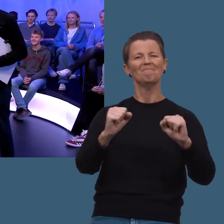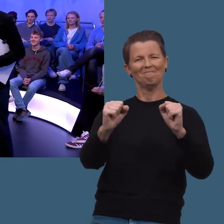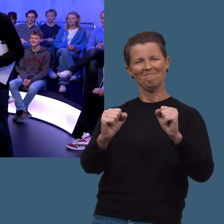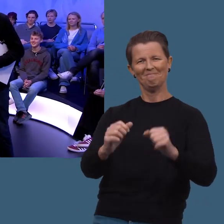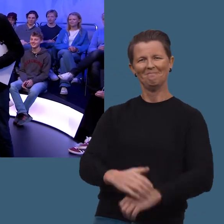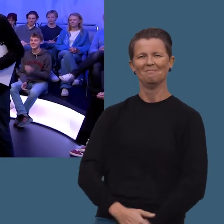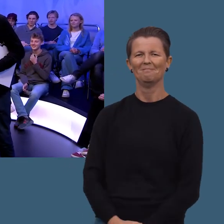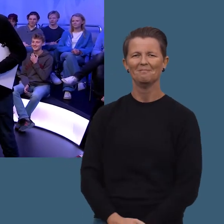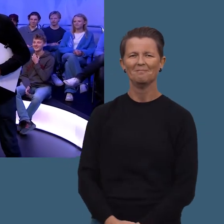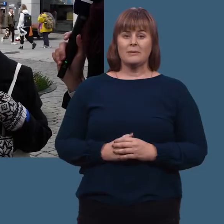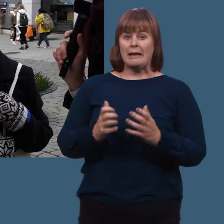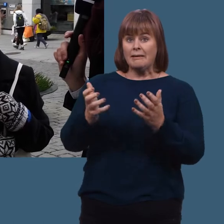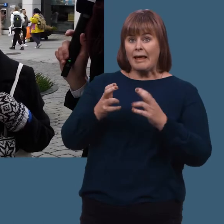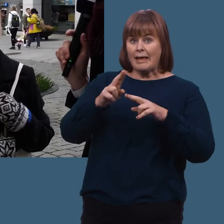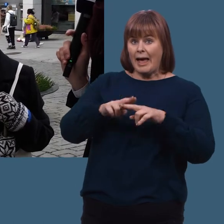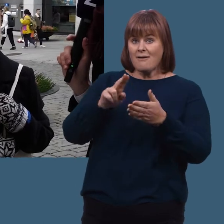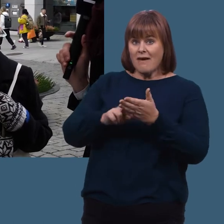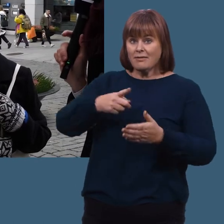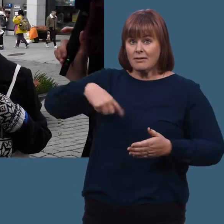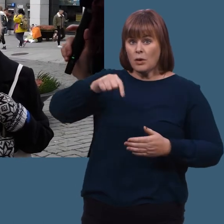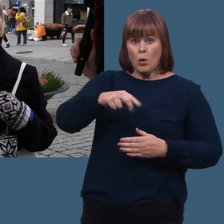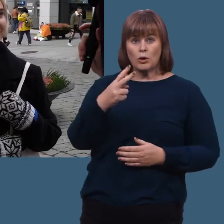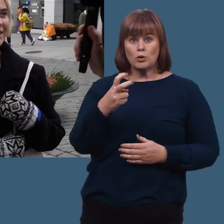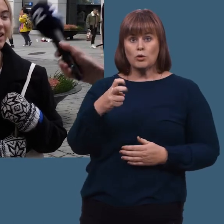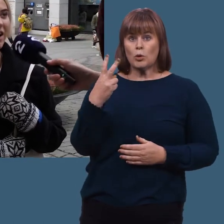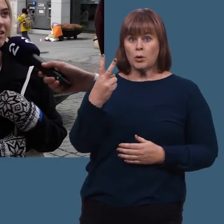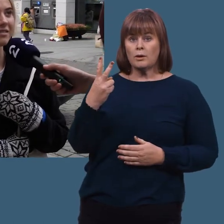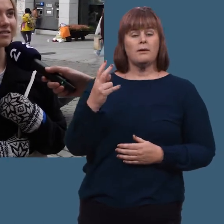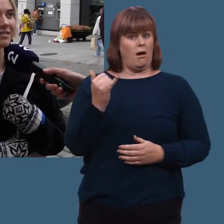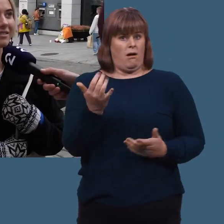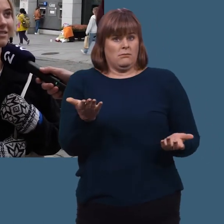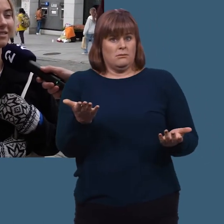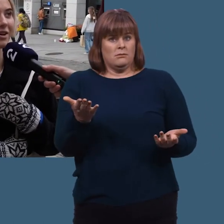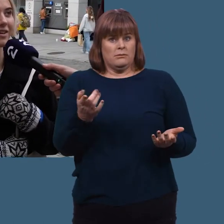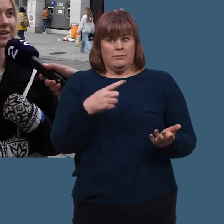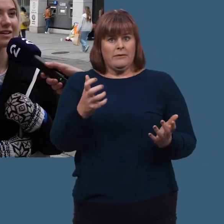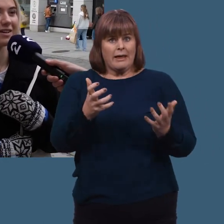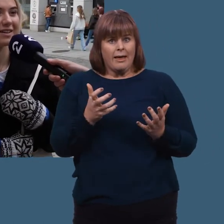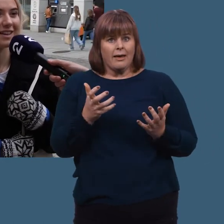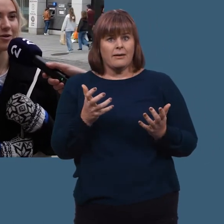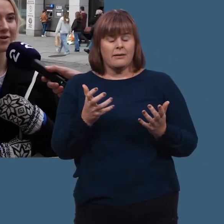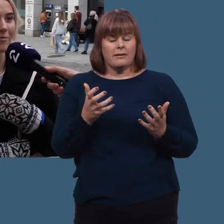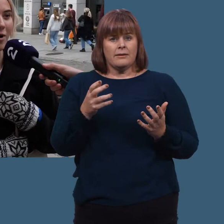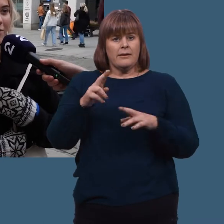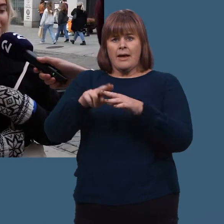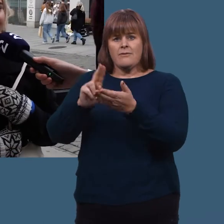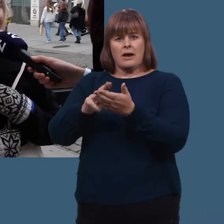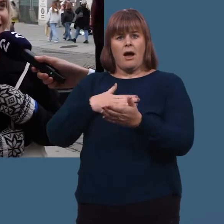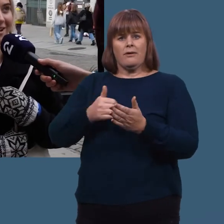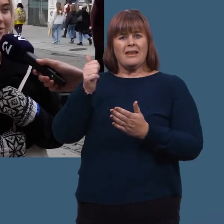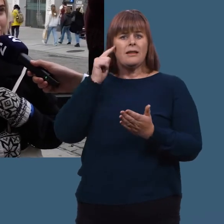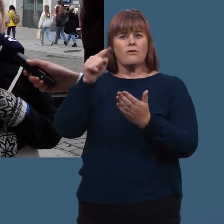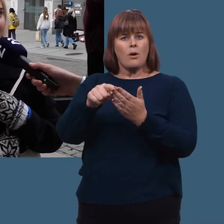Ja, da gjør vi det. Trenger vi egentlig FN i 2022? Ja, det gjør vi. De har jo